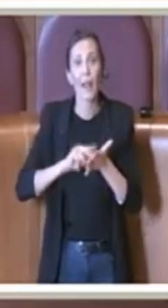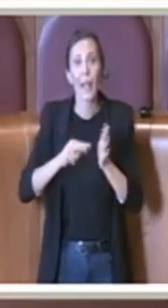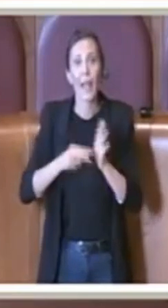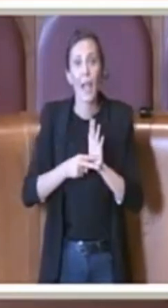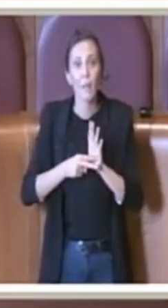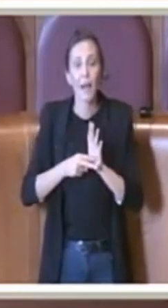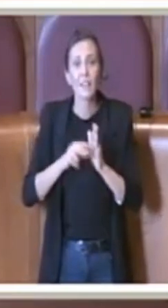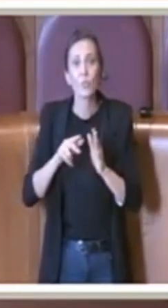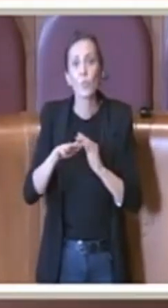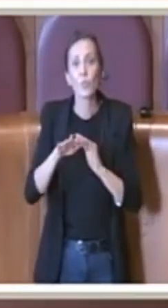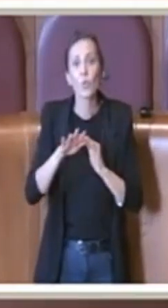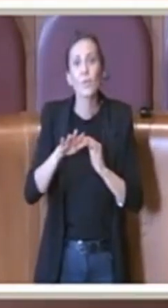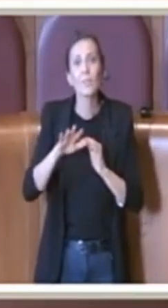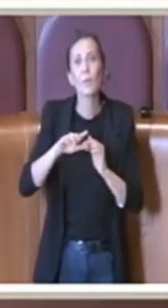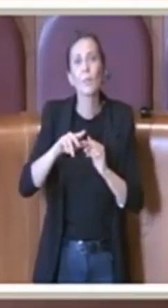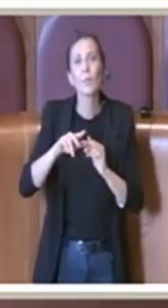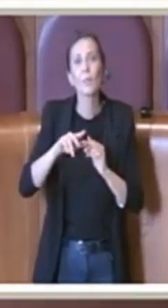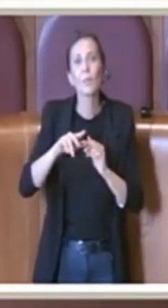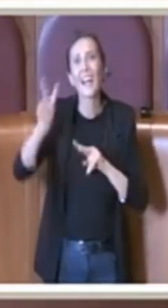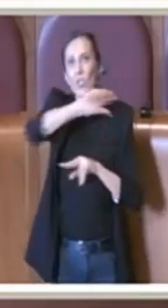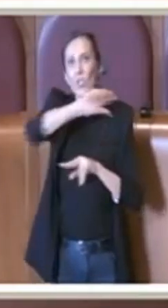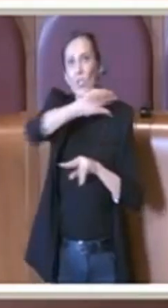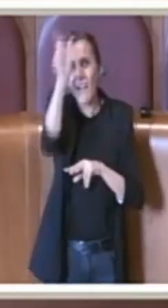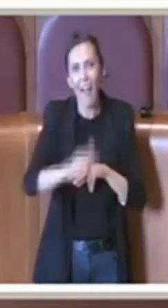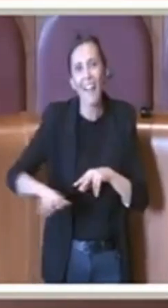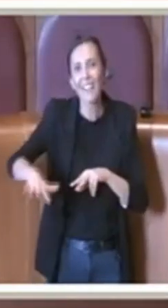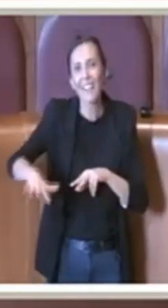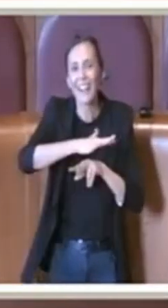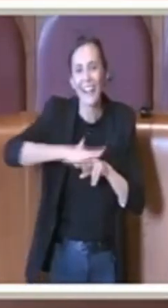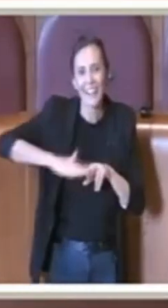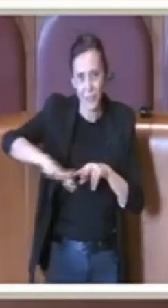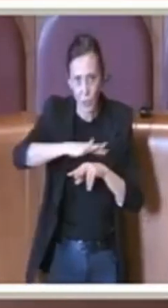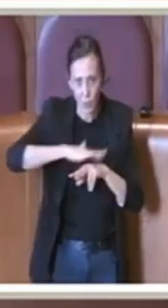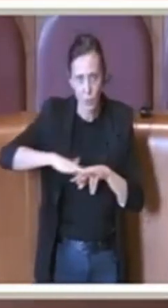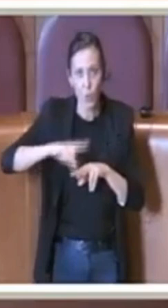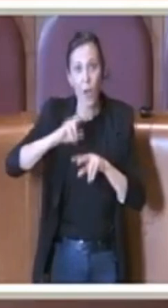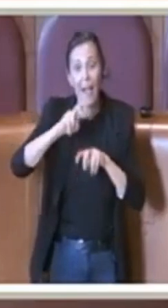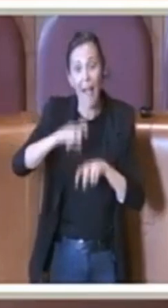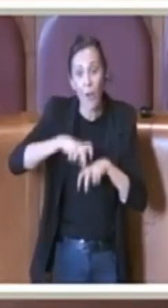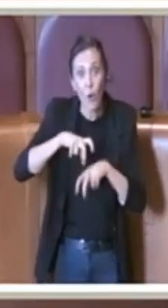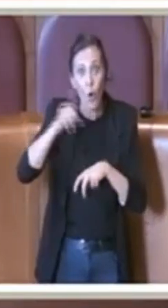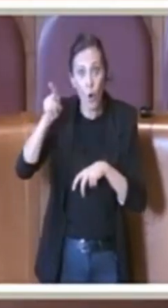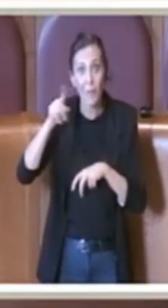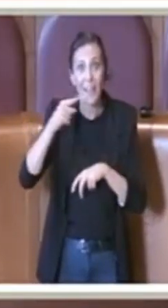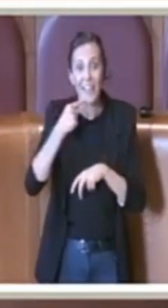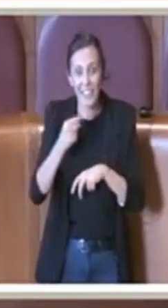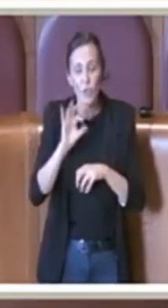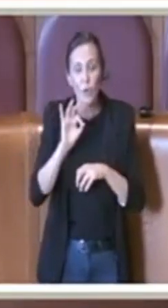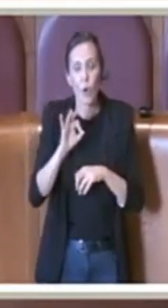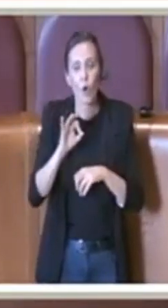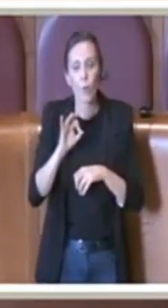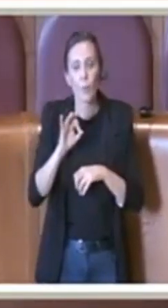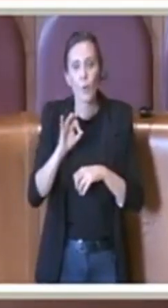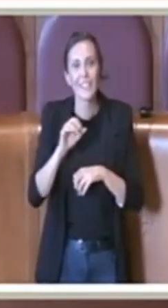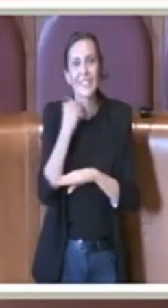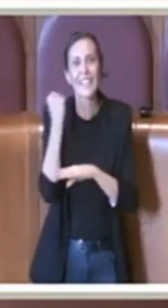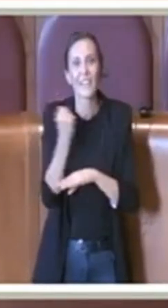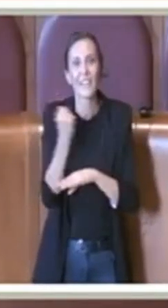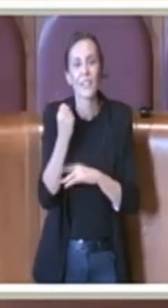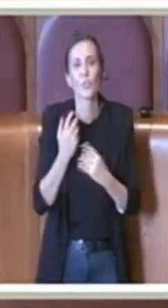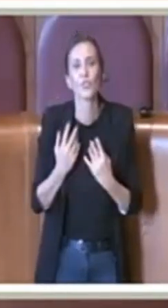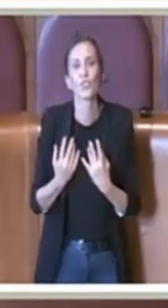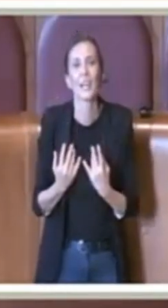nazionale, l'ordine degli agronomi che è un soggetto esterno a Roma Capitale ha detto che l'agire del servizio